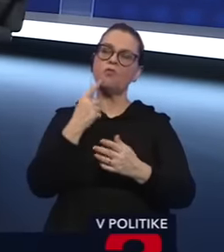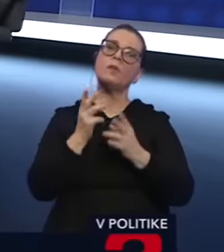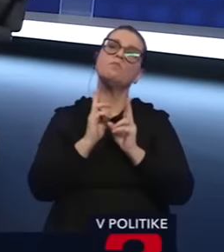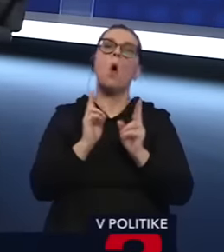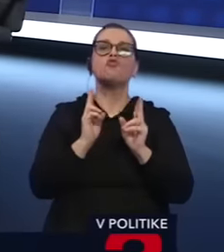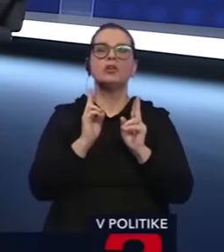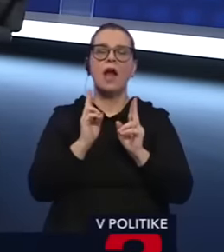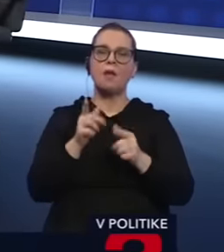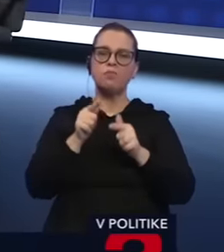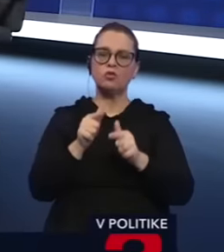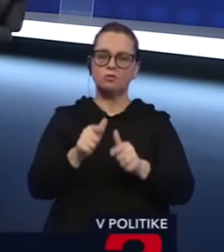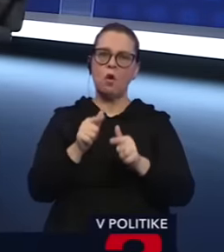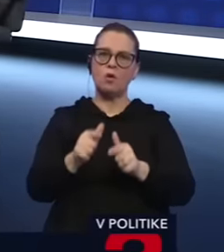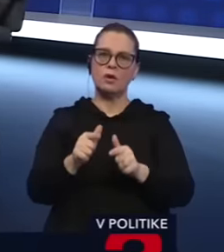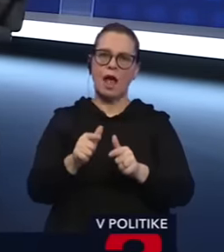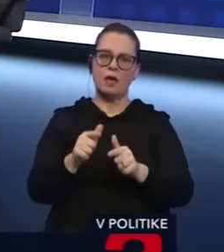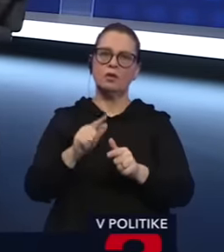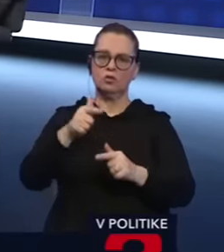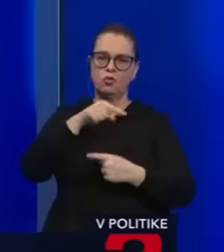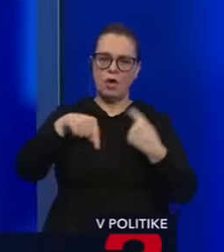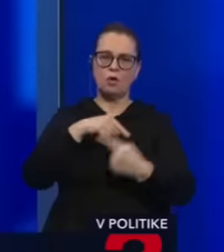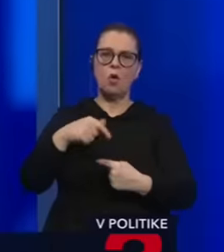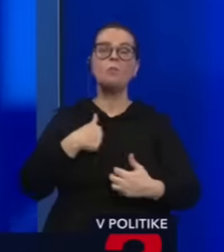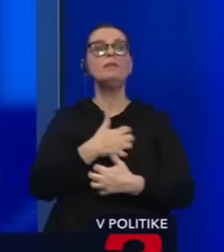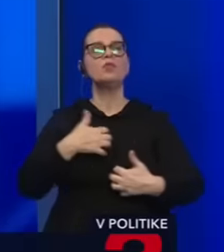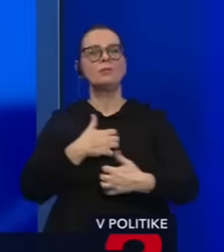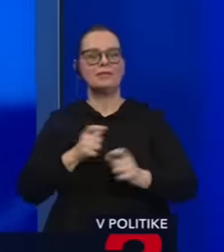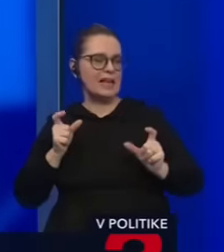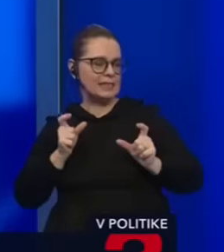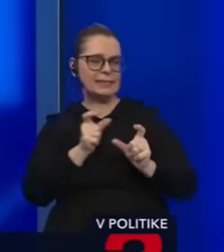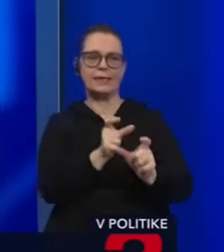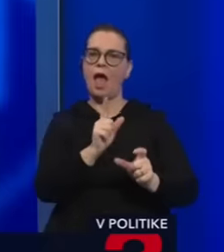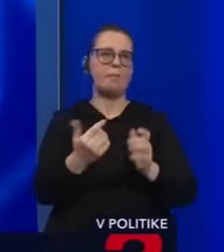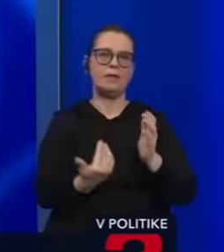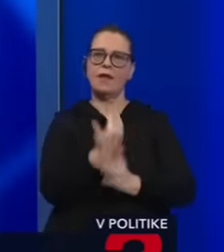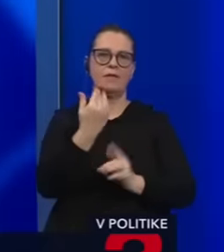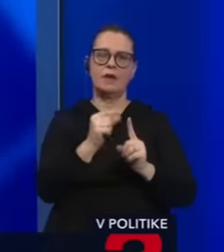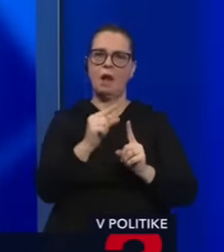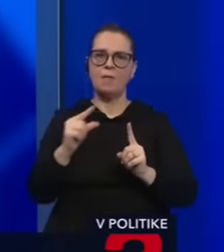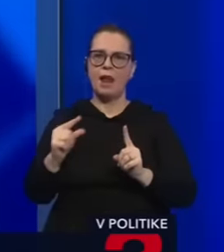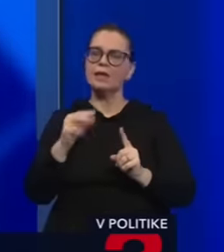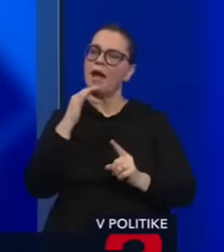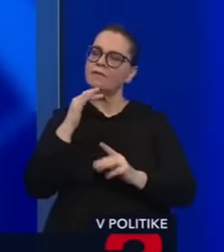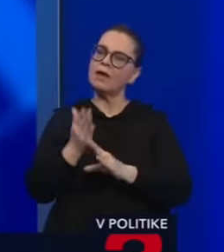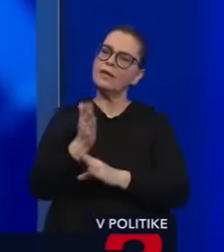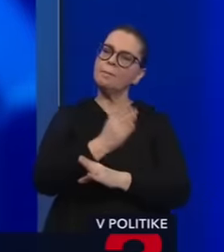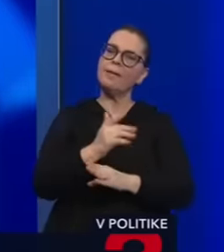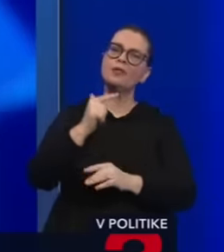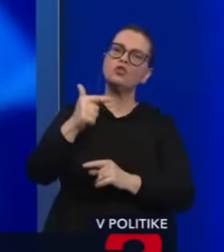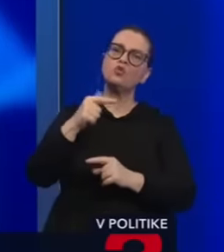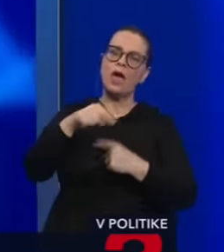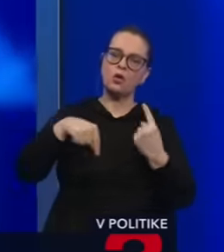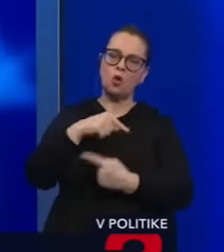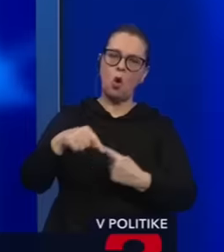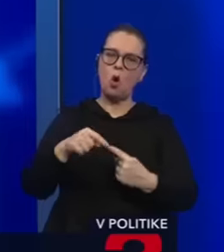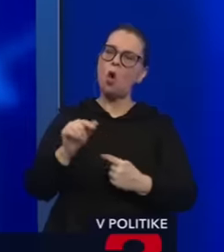My urobíme všetko preto, aby Pelegrini nevyhral, poviem to takto. A samozrejme, že vyjadríme sa potom pred druhým kolom, komu tú podporu